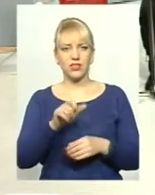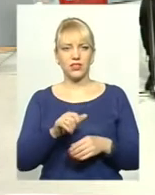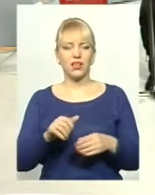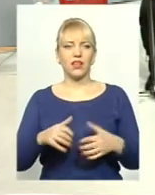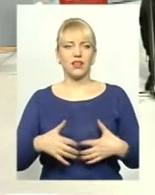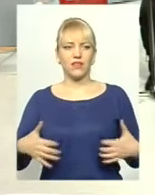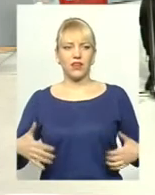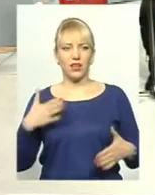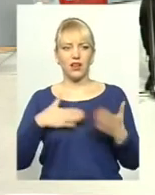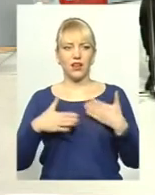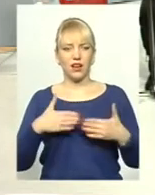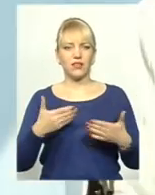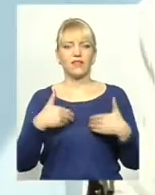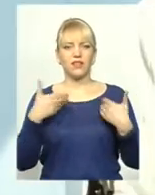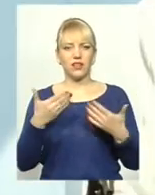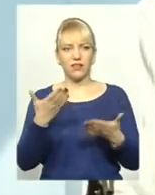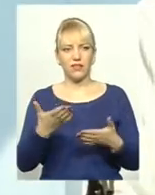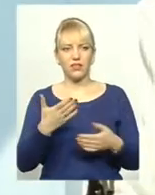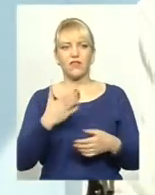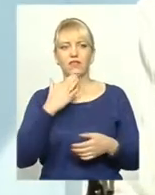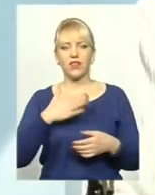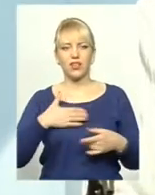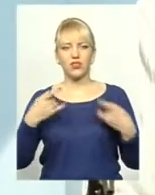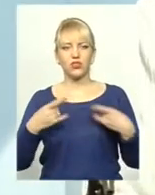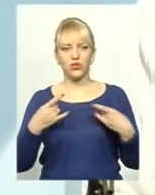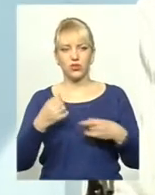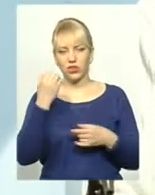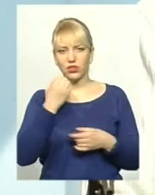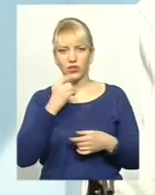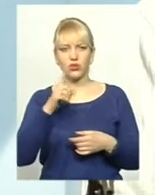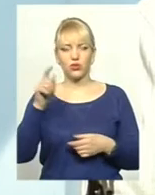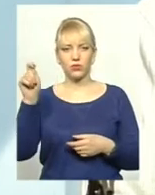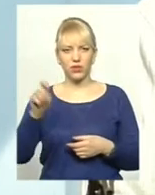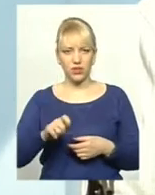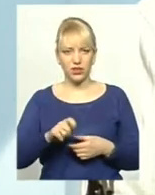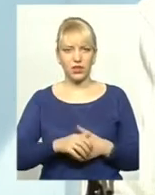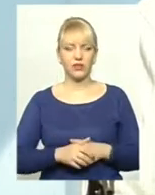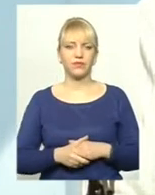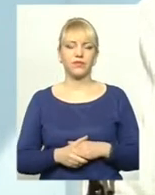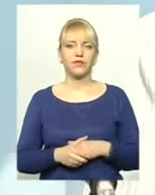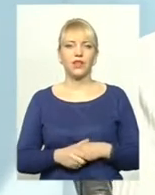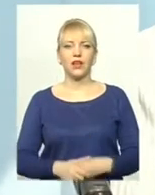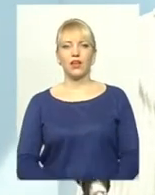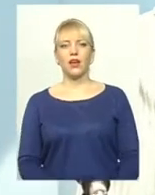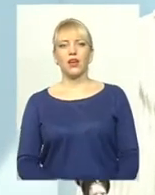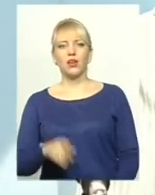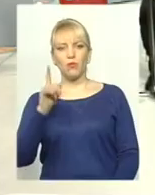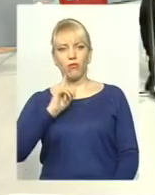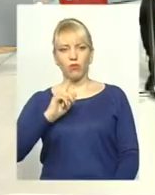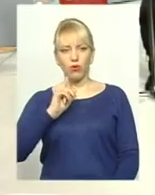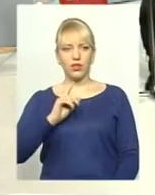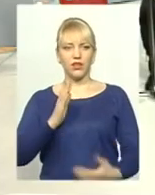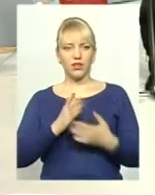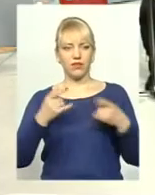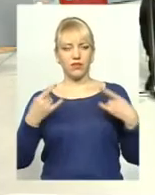Раді вас вітати у нашій студії сьогодні. Дякуємо, що ви все ж таки приїхали. І поки йде